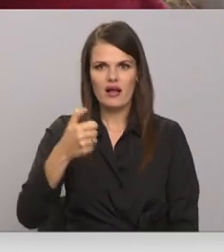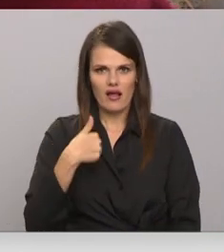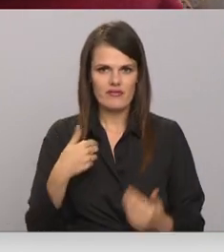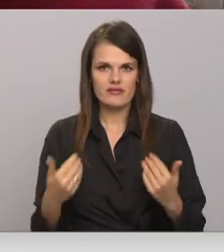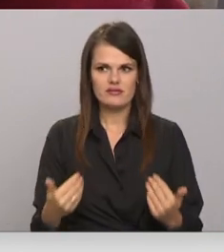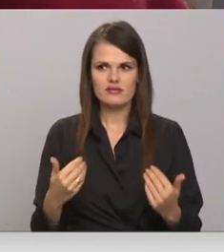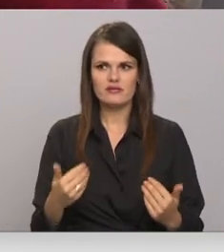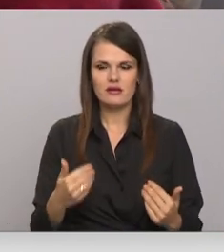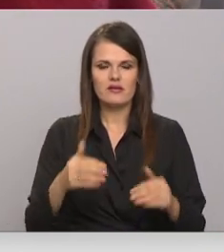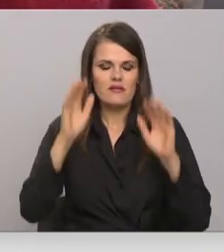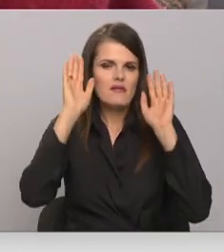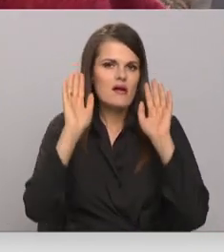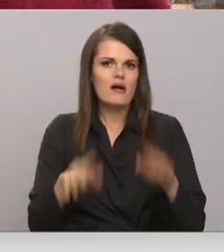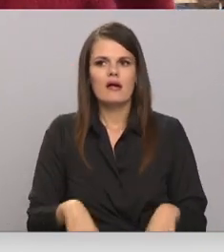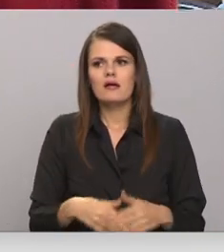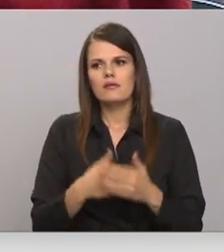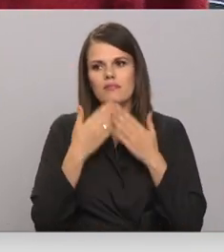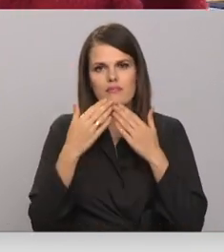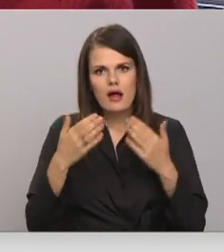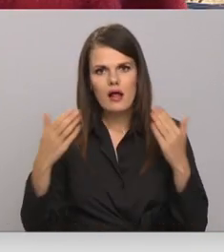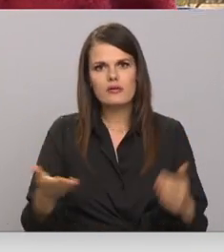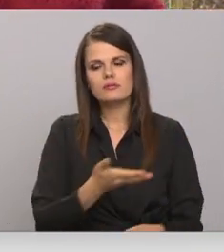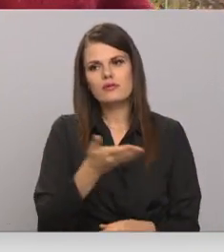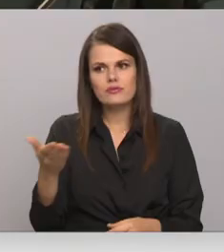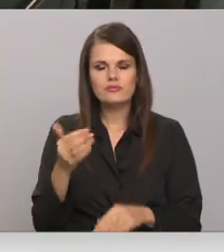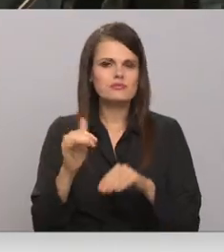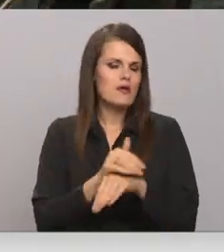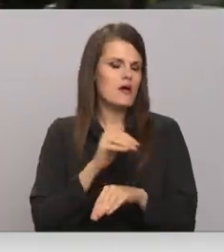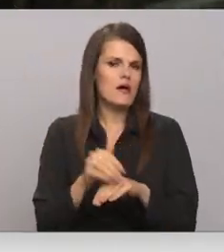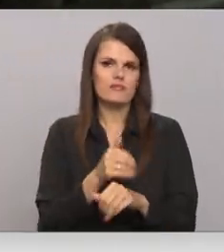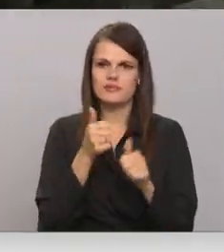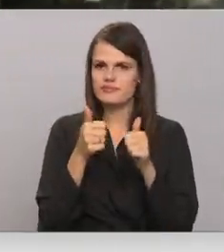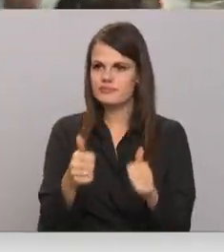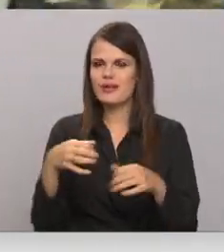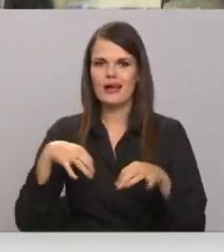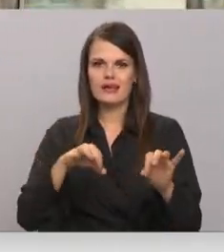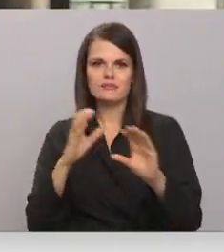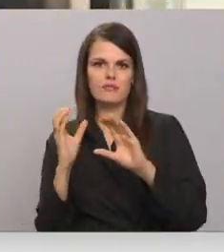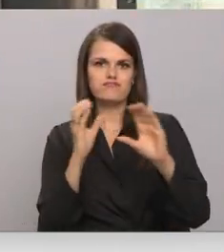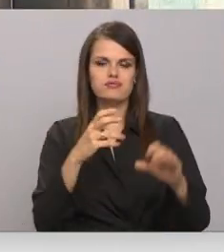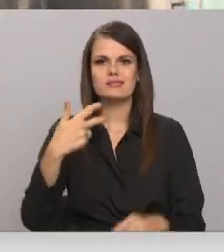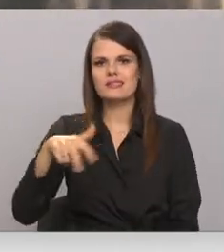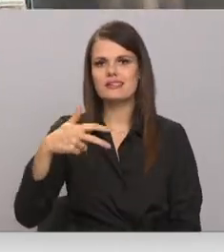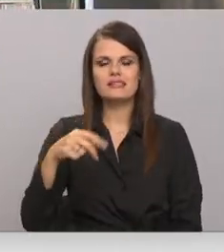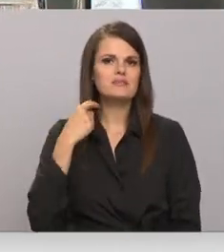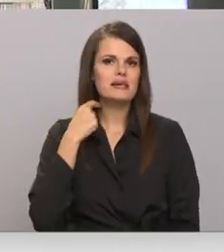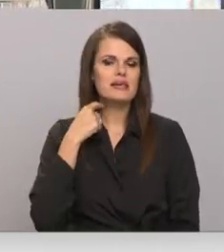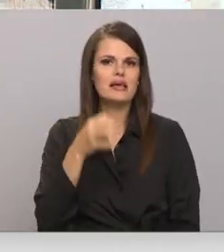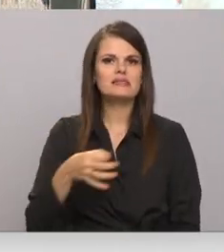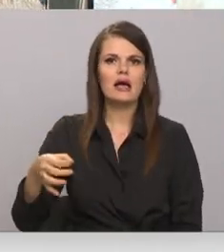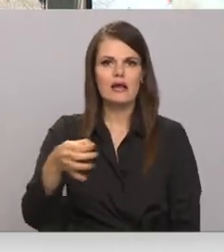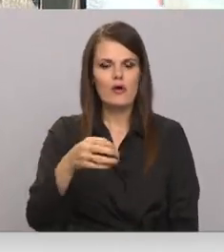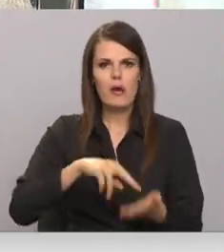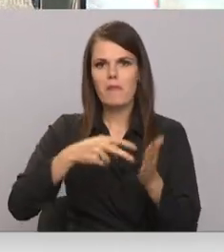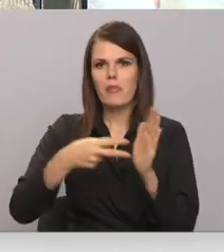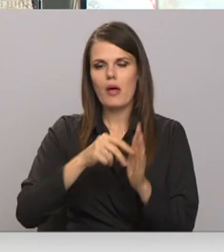Vai, mīļāt cilvēku, paldies jums pa laiknību. Izbraukuma vakcinācija 30 rīgas apkājumēs plānota līdz